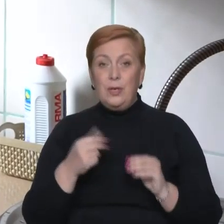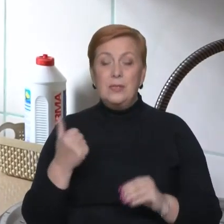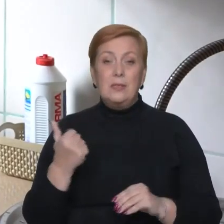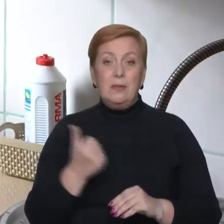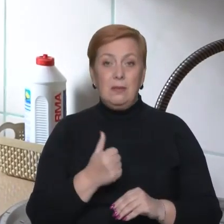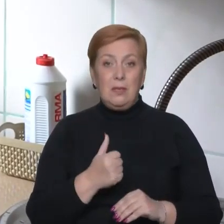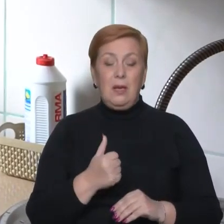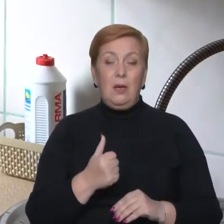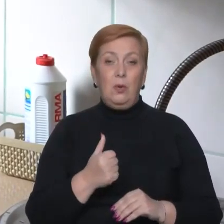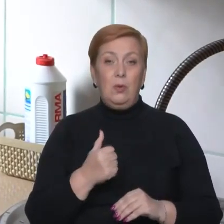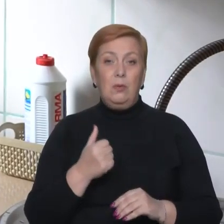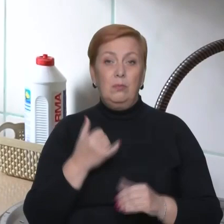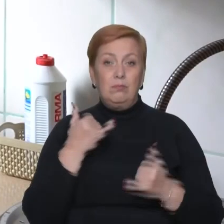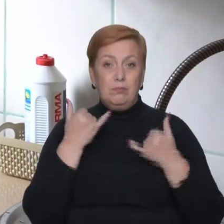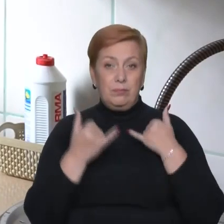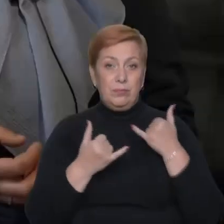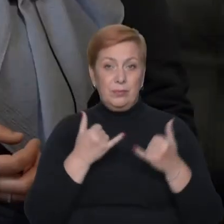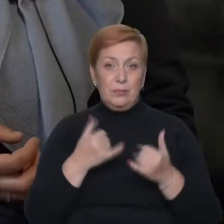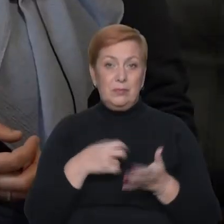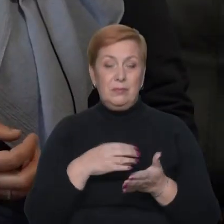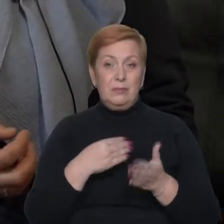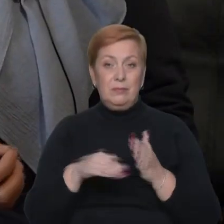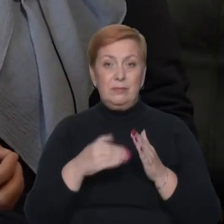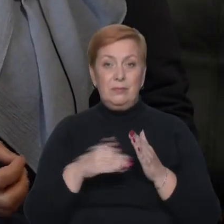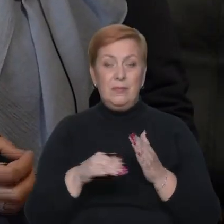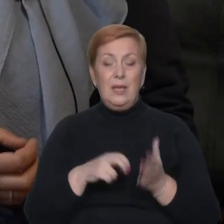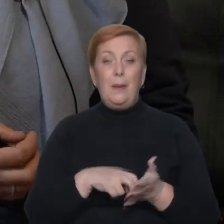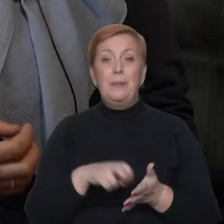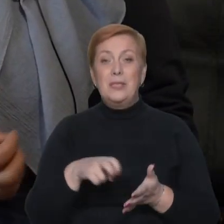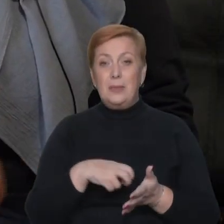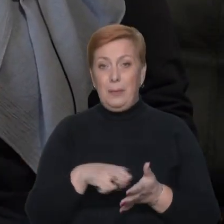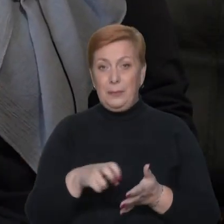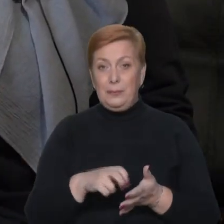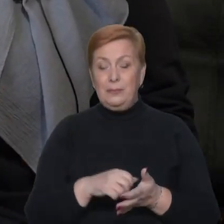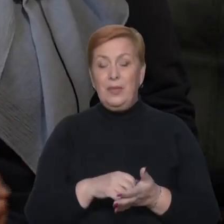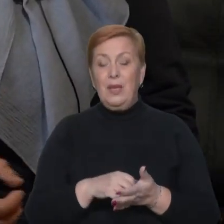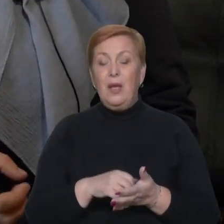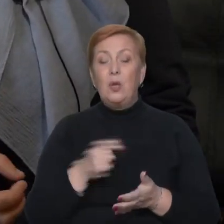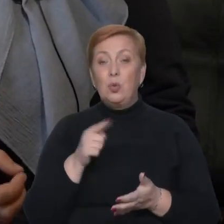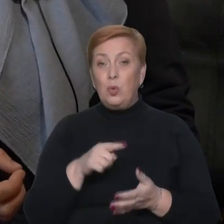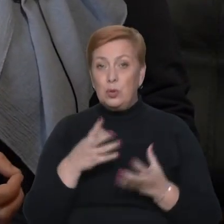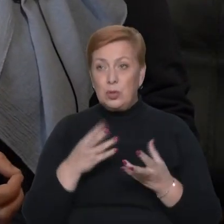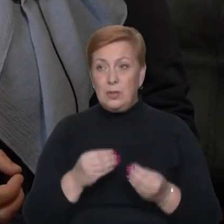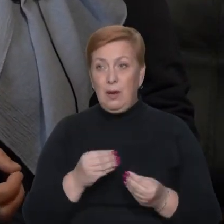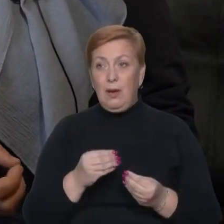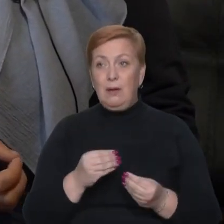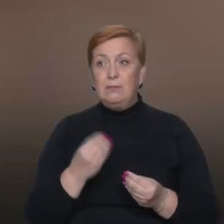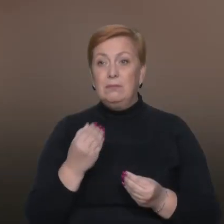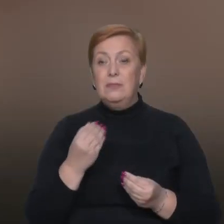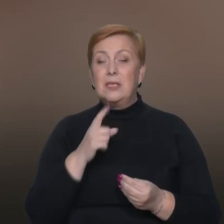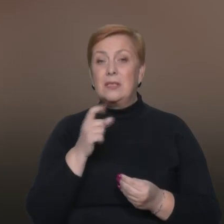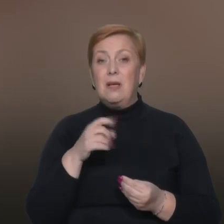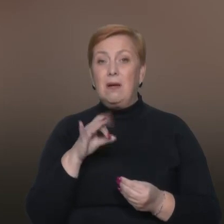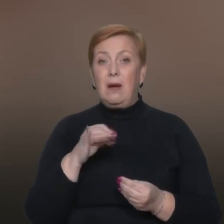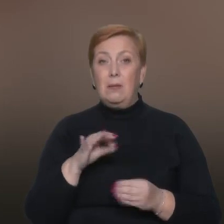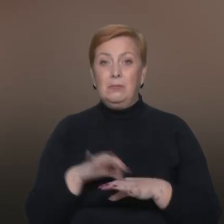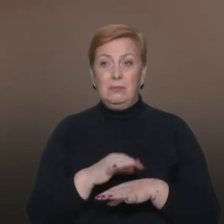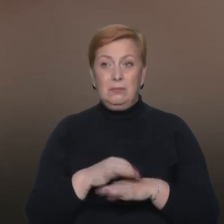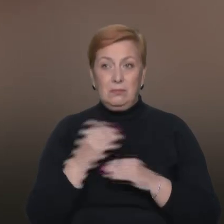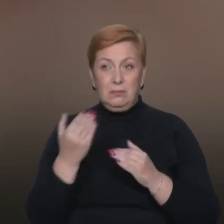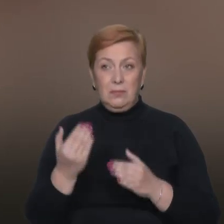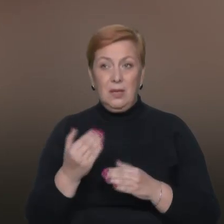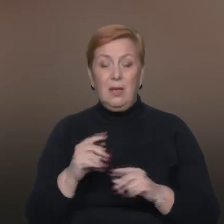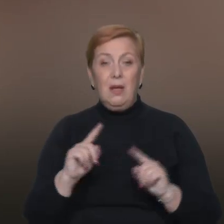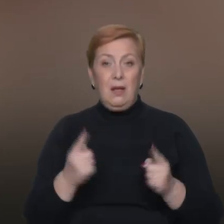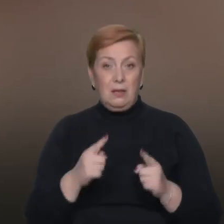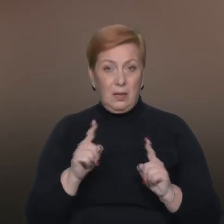приходити по зоні телеком письма. Того ж дня, 24 серпня, затримали і чоловіка Зери Мустафаєвої, Руслана Асанова.